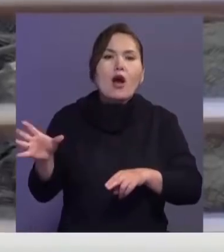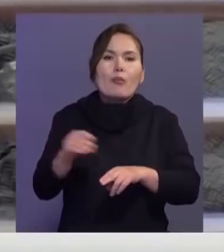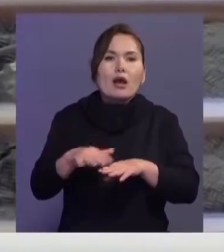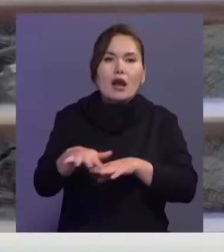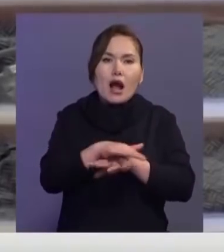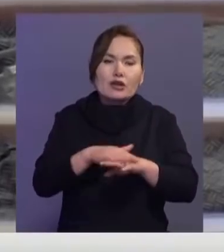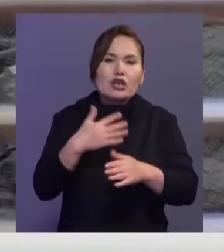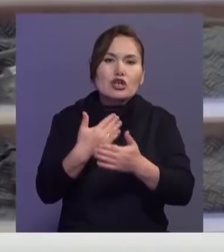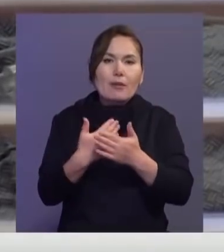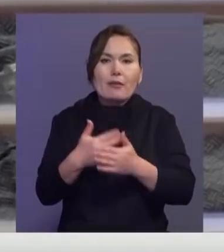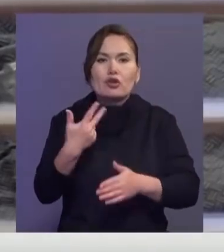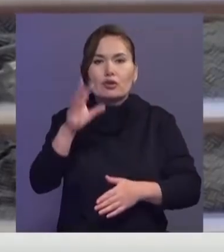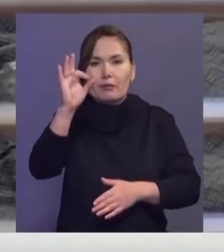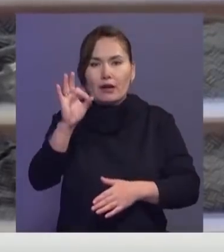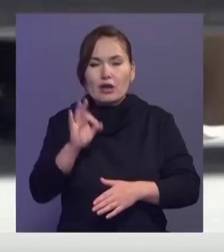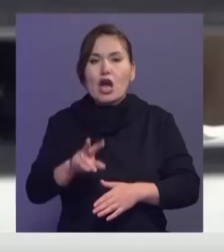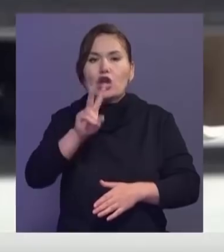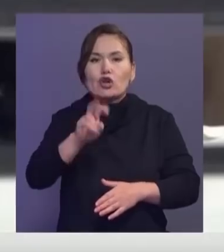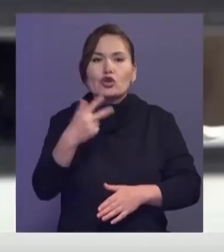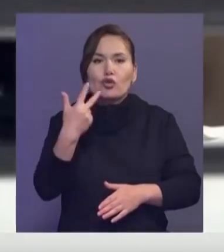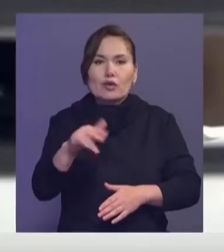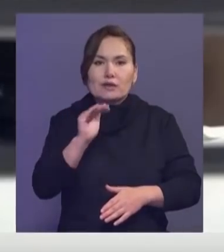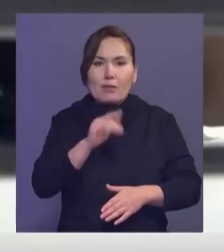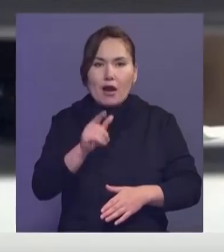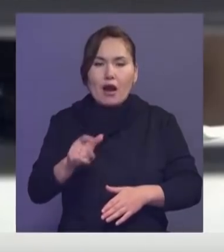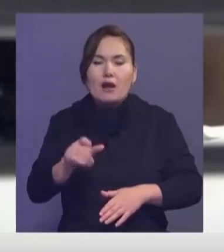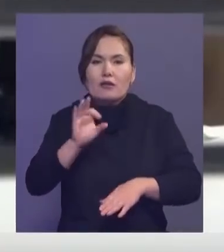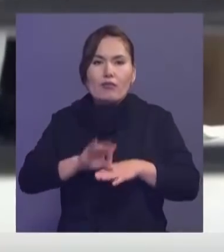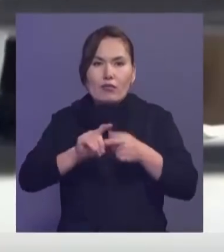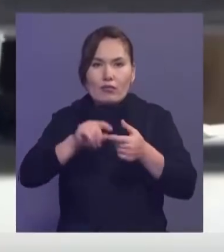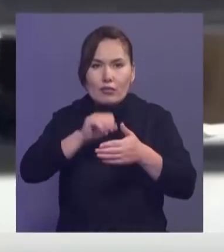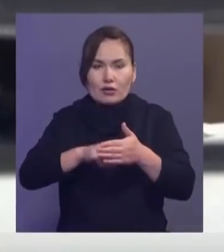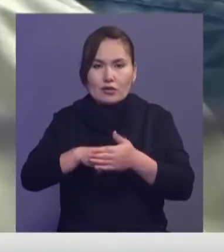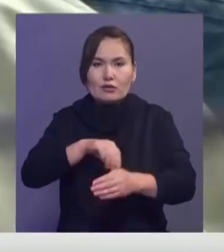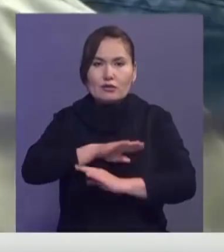қалықтың шамамен 3 проценті. 230 мыңдай адам осы дерттен көржімді.